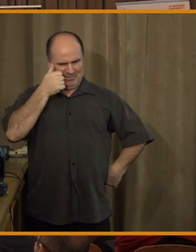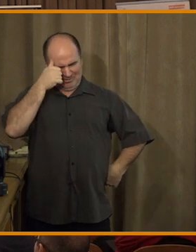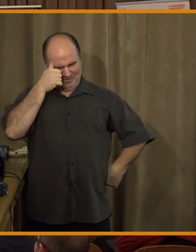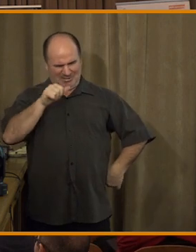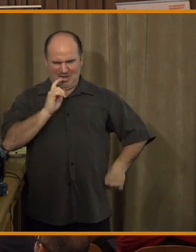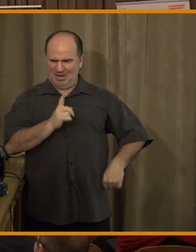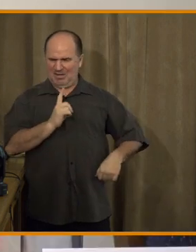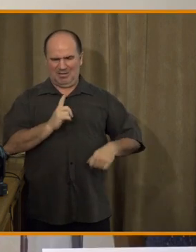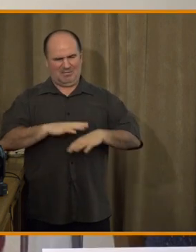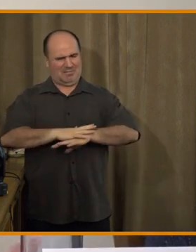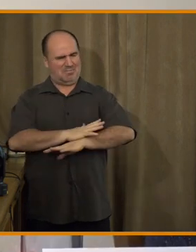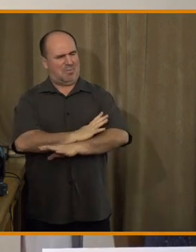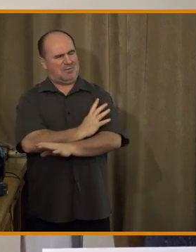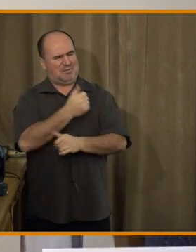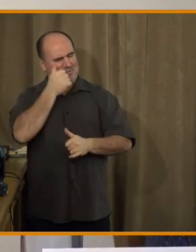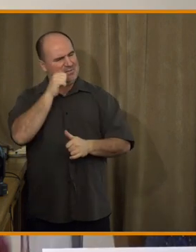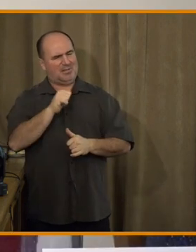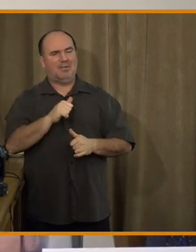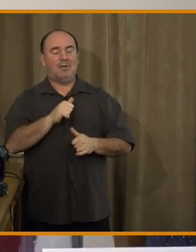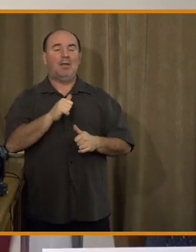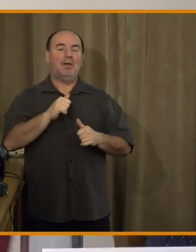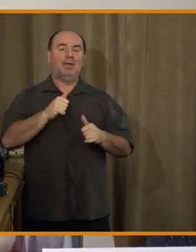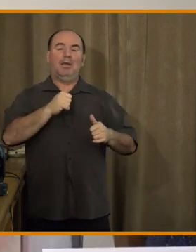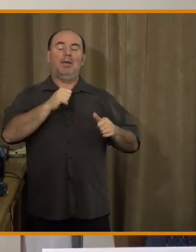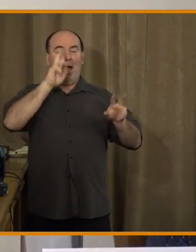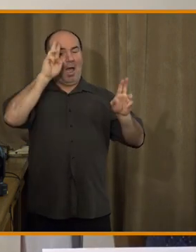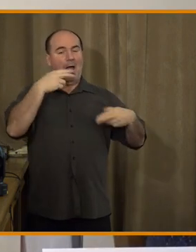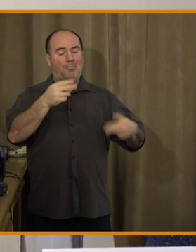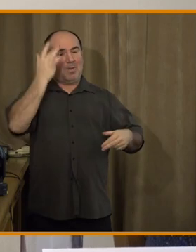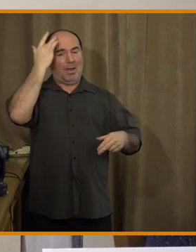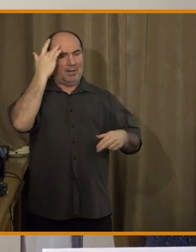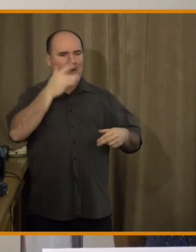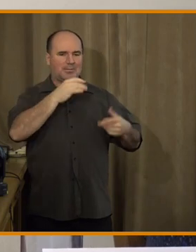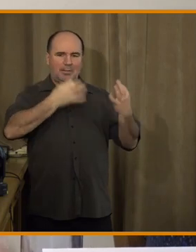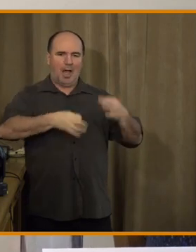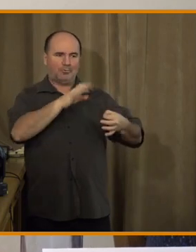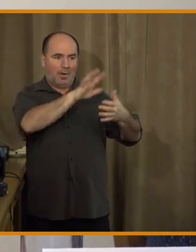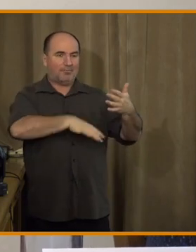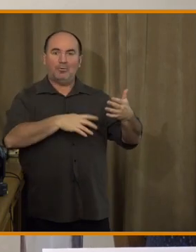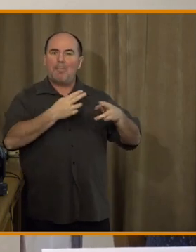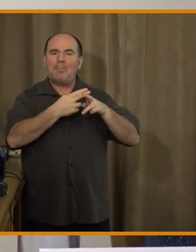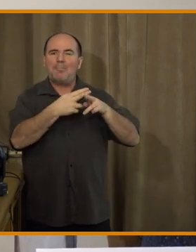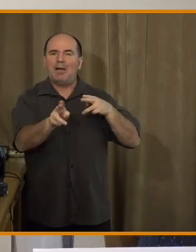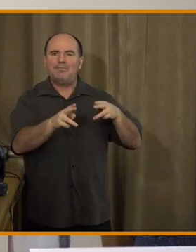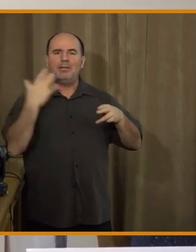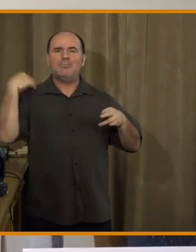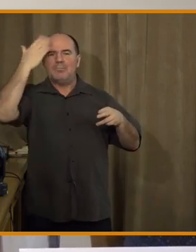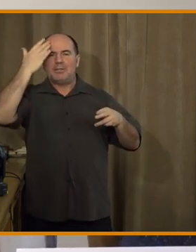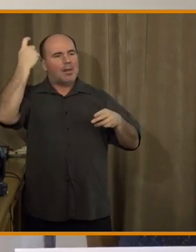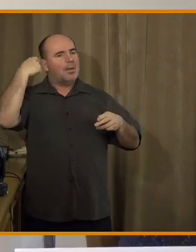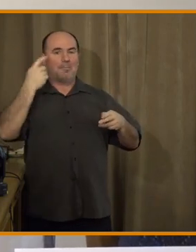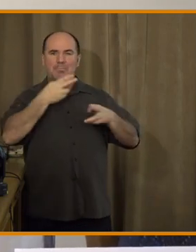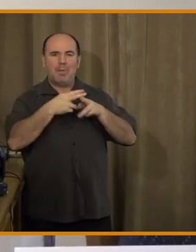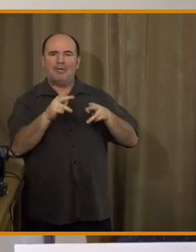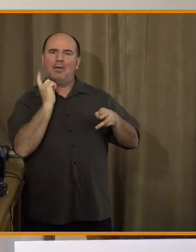možná nejsou ve všem tak skvělé, asi jak jsme si představovali před tím, než jsme ty nástroje vyzkoušeli, ale přesto se